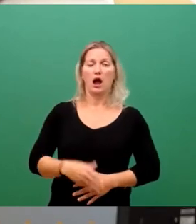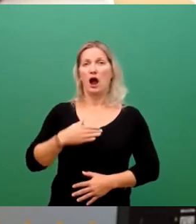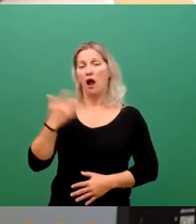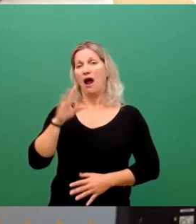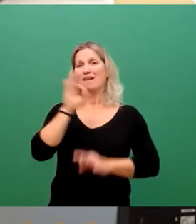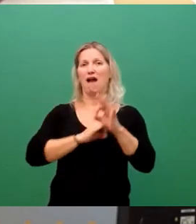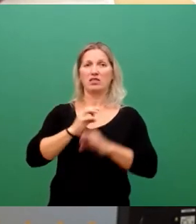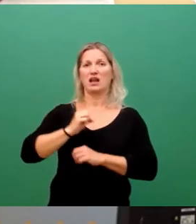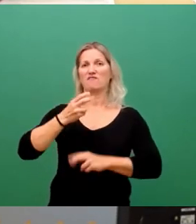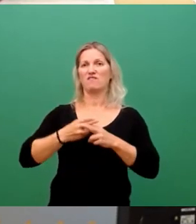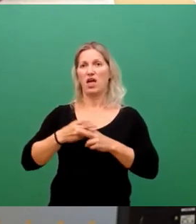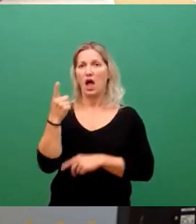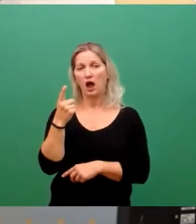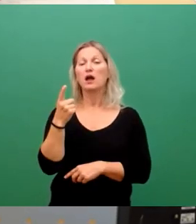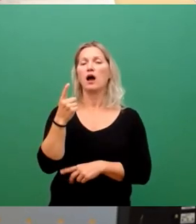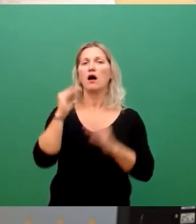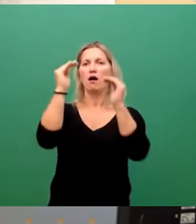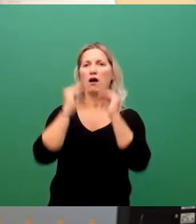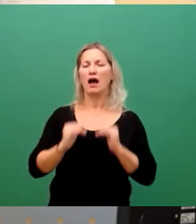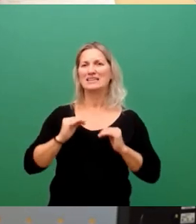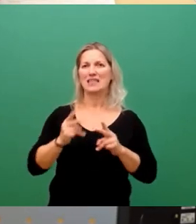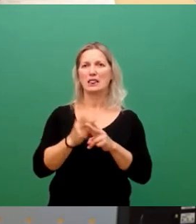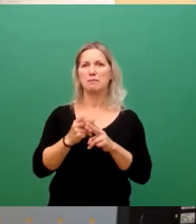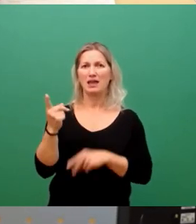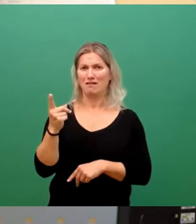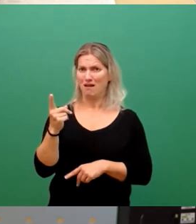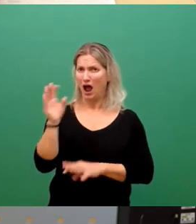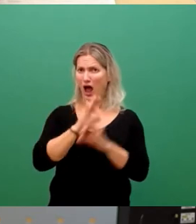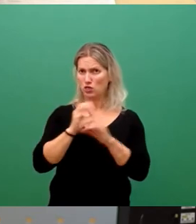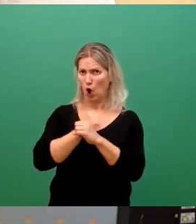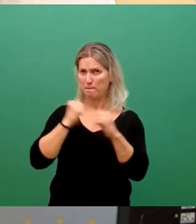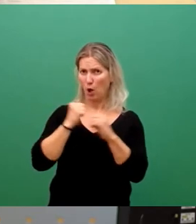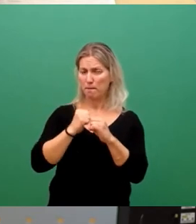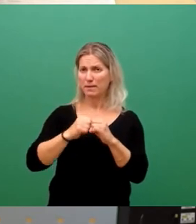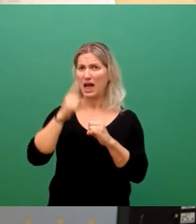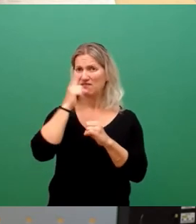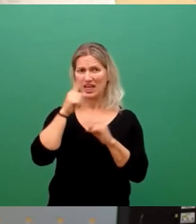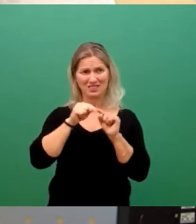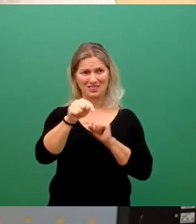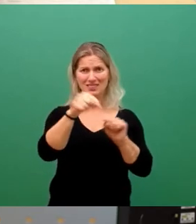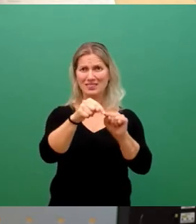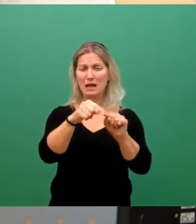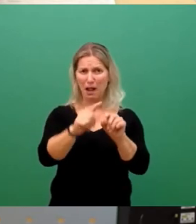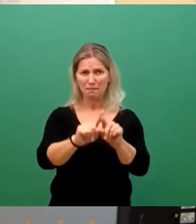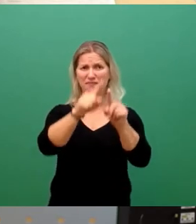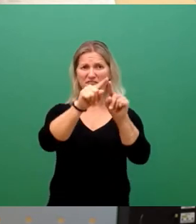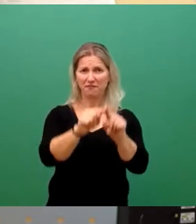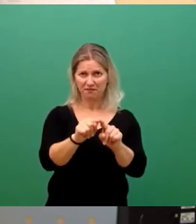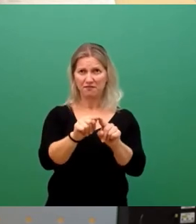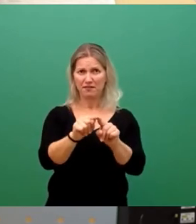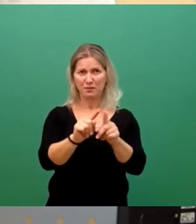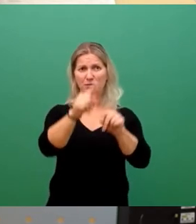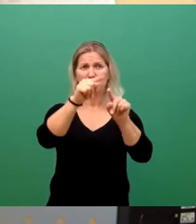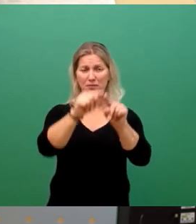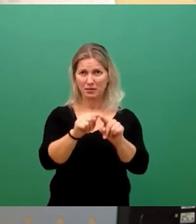irgendwelchen Stand-by-Betrieben, eine Atombombe, die an dem Ende des Brennstabes immer mal wieder gezündet wird, so eine kleine, so funktioniert nämlich ein